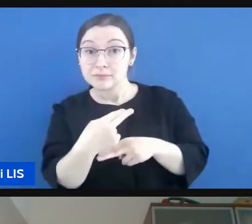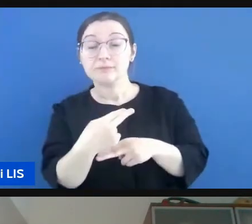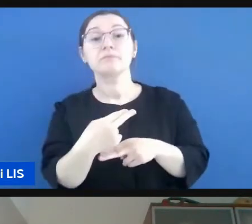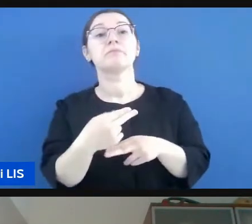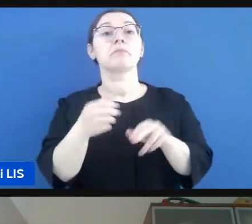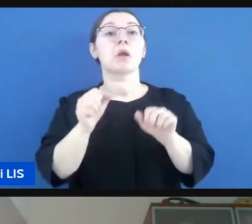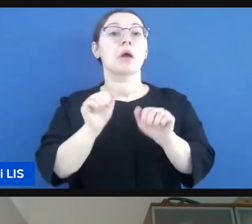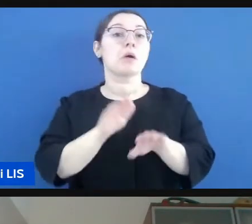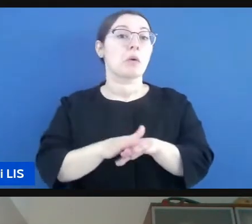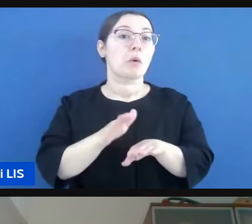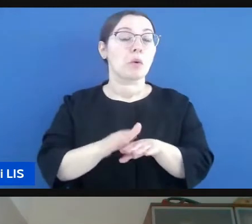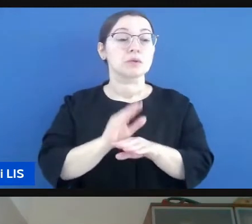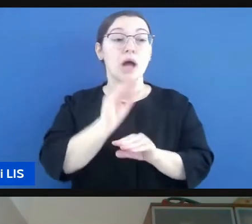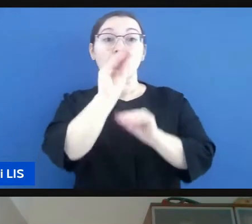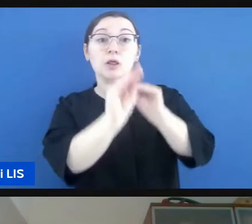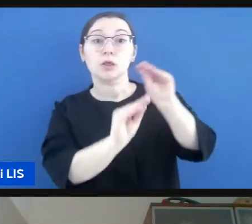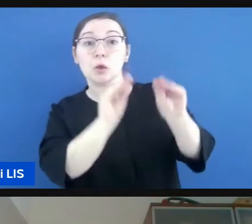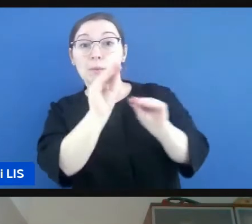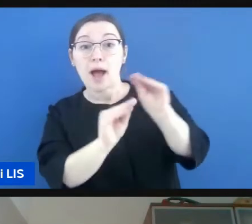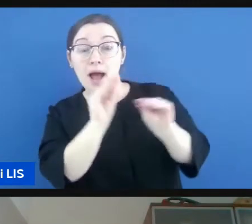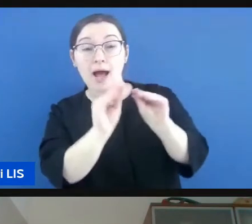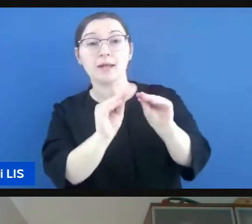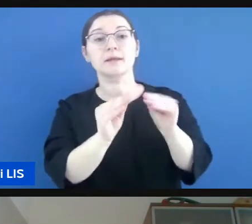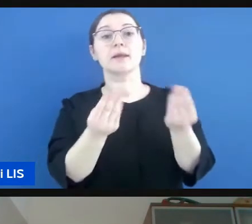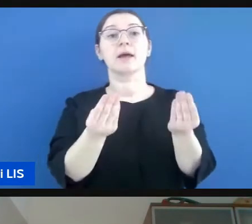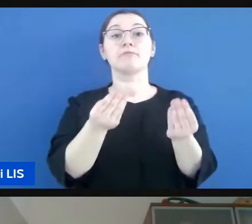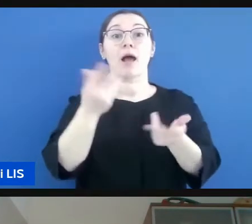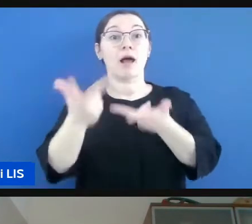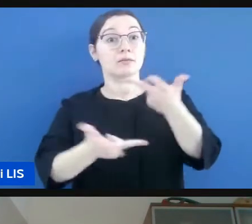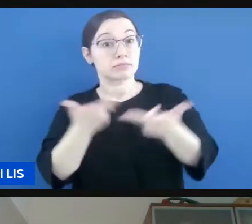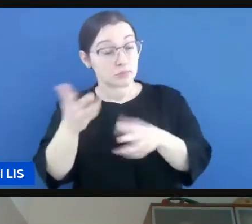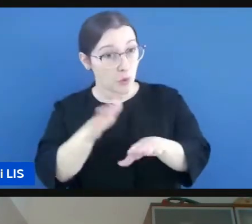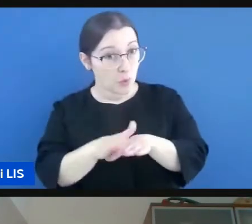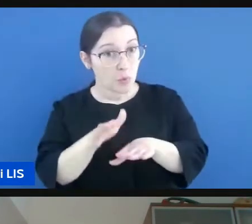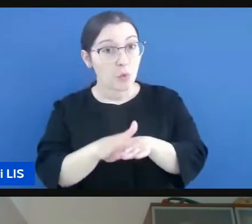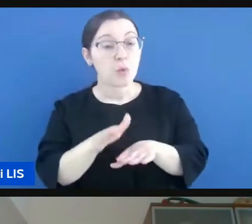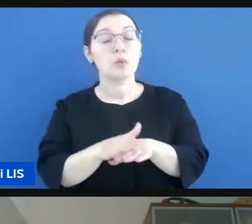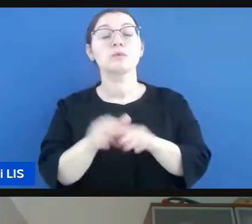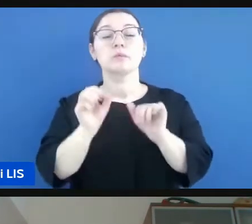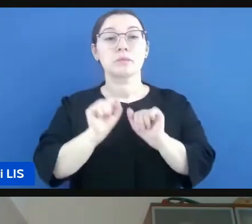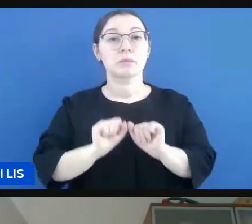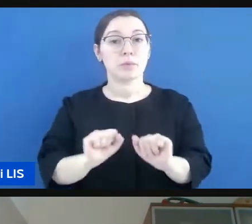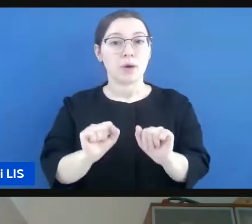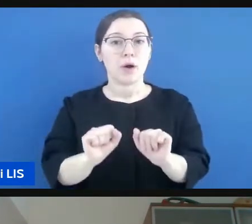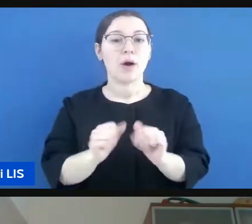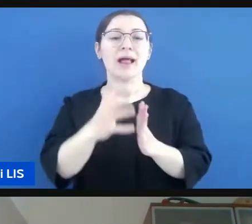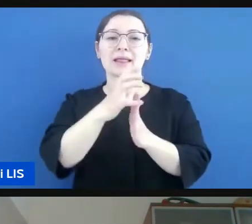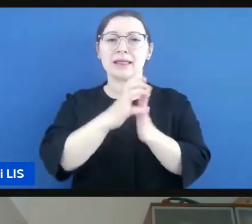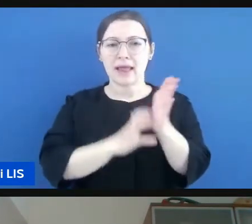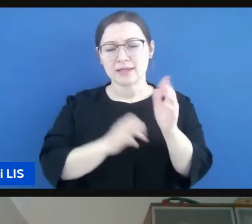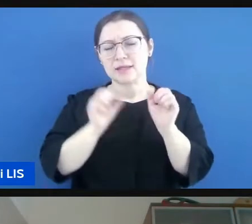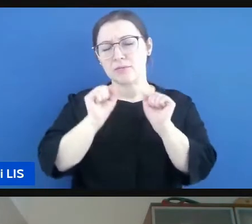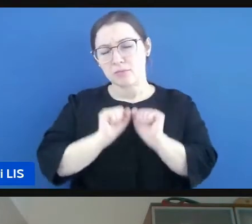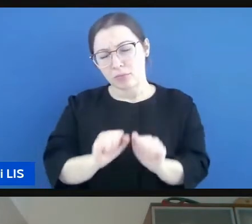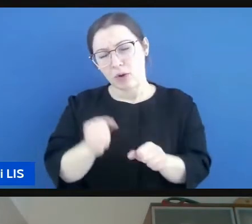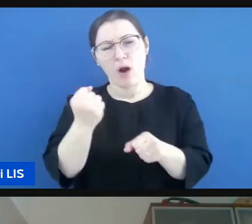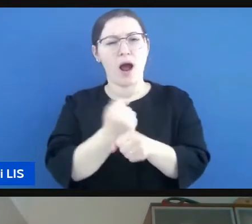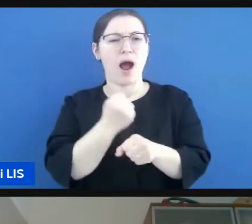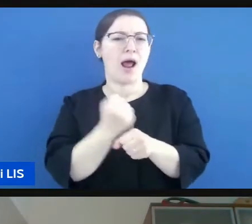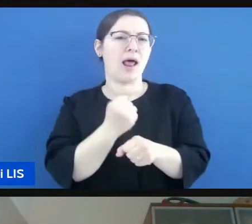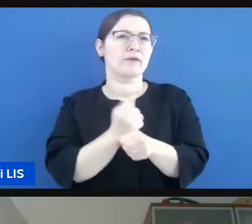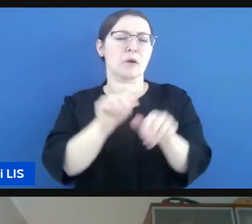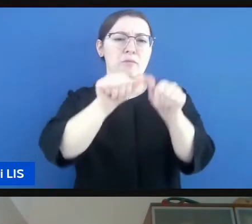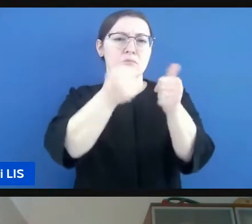traduzione in lingua dei segni per la lingua per si acce alla lingua dei segni cioè sui testi si può lavorare in mille maniere